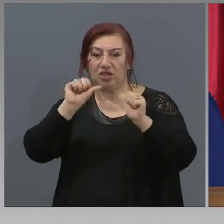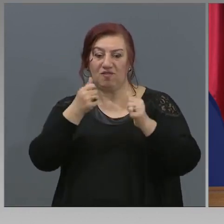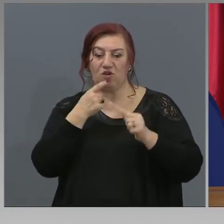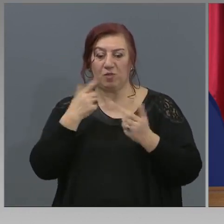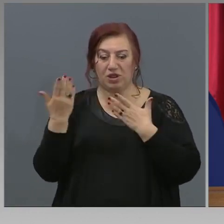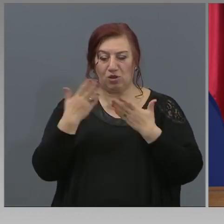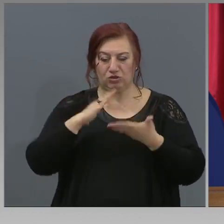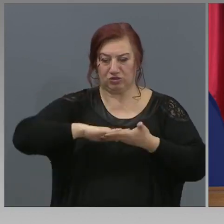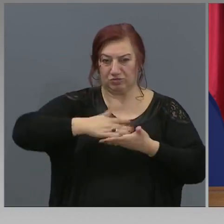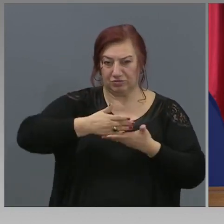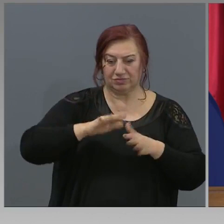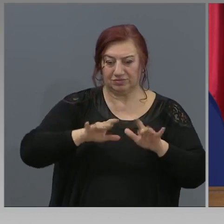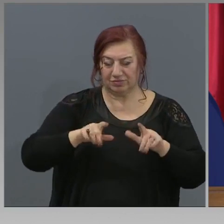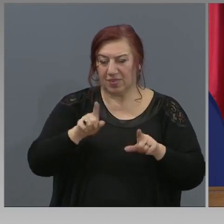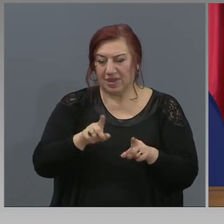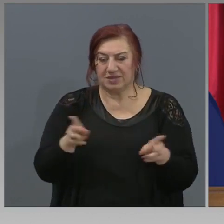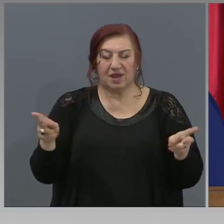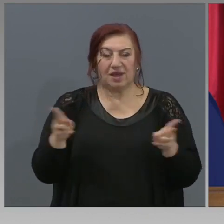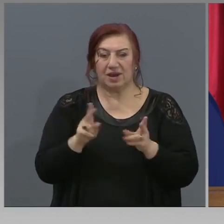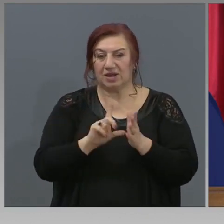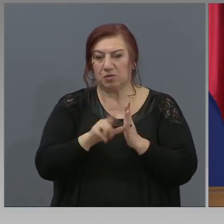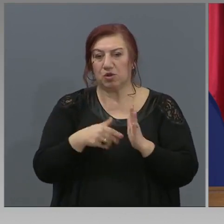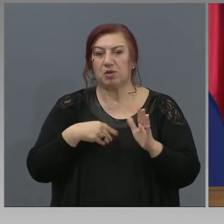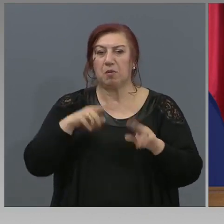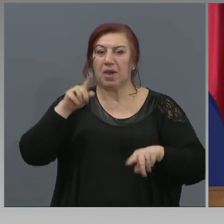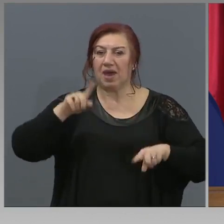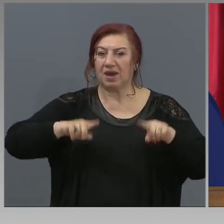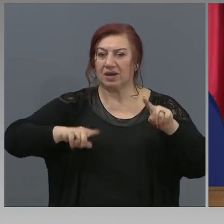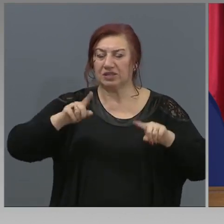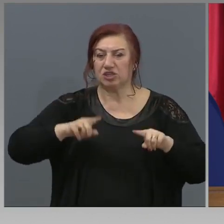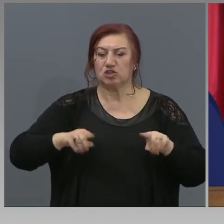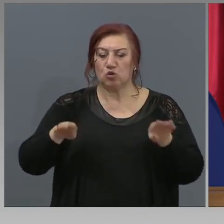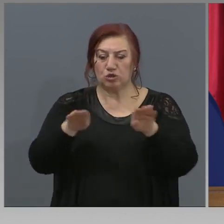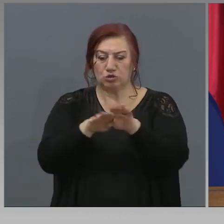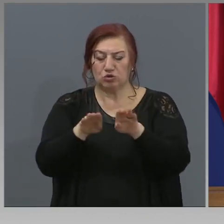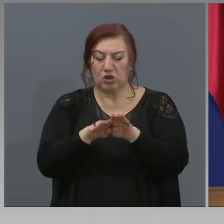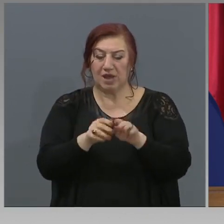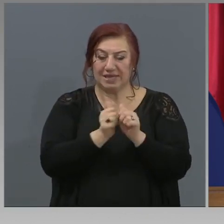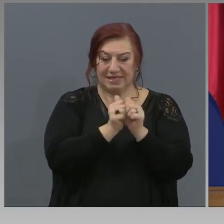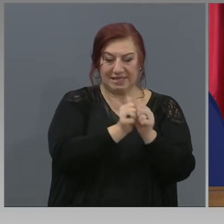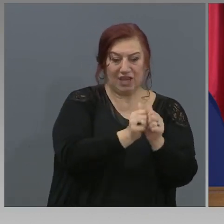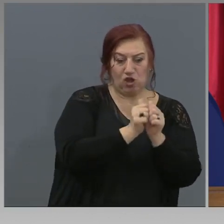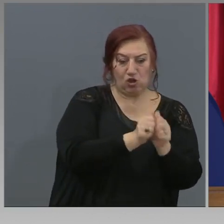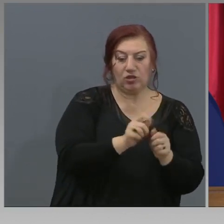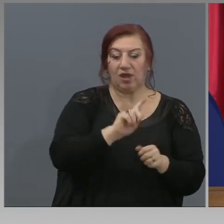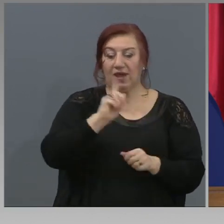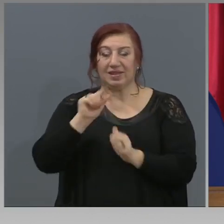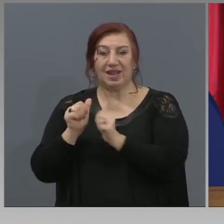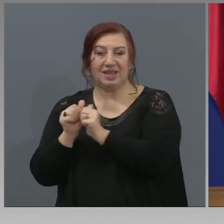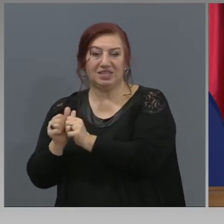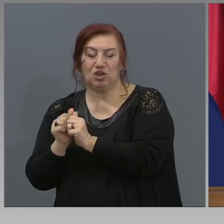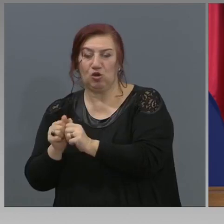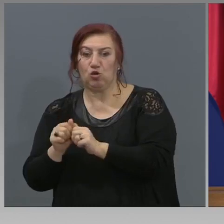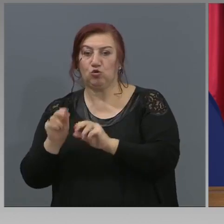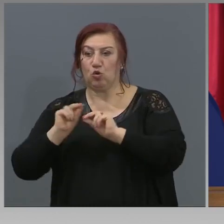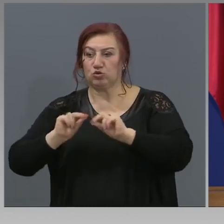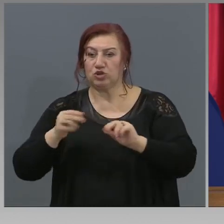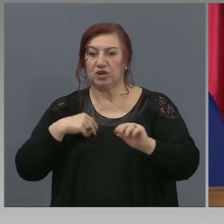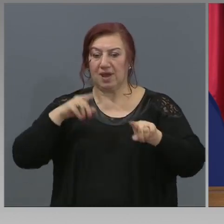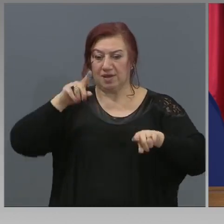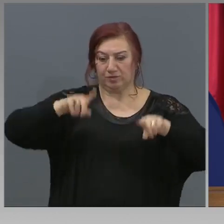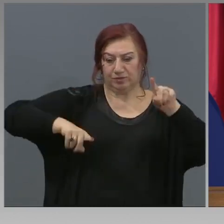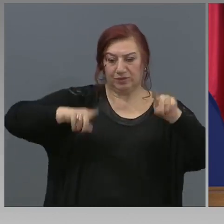в такъв кратък период. Имаме различно съотношения между синхронно и несинхронно обучение, различно съотношения между